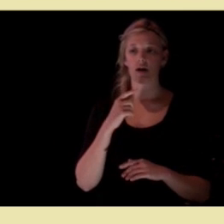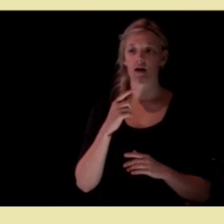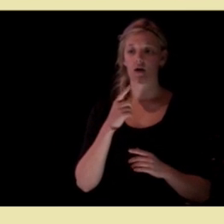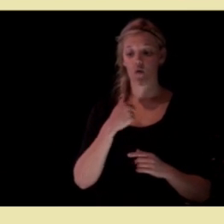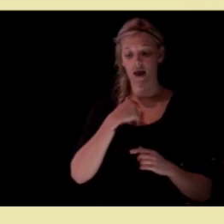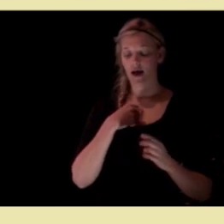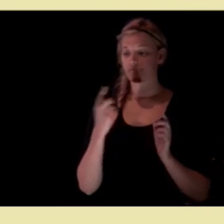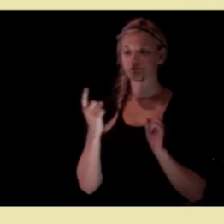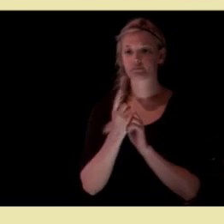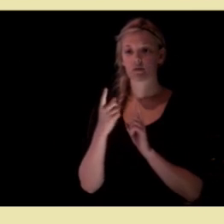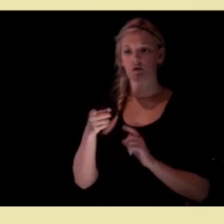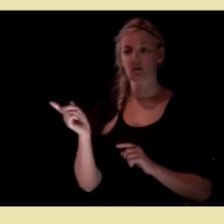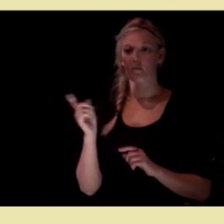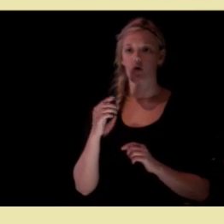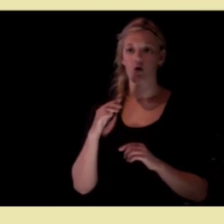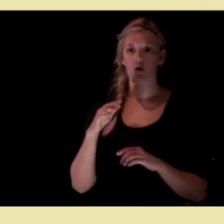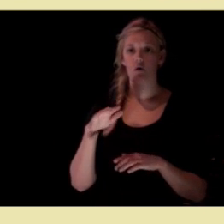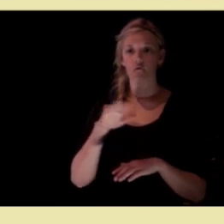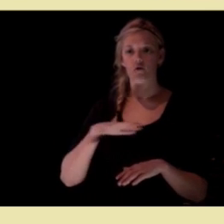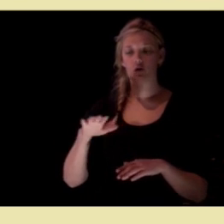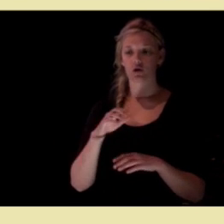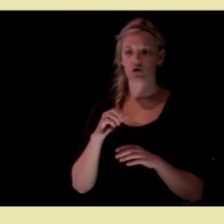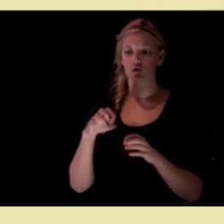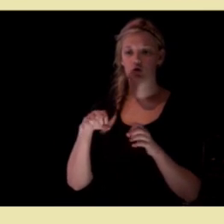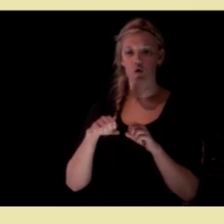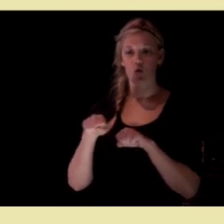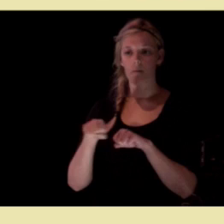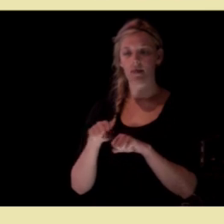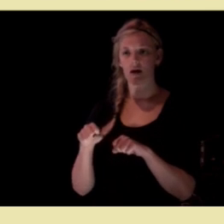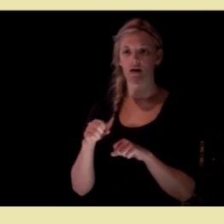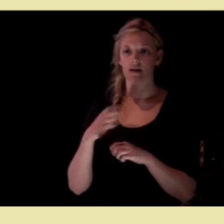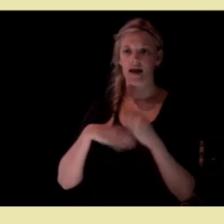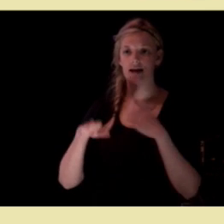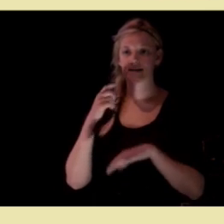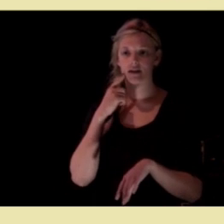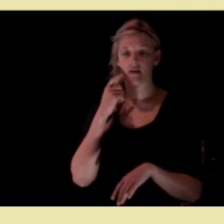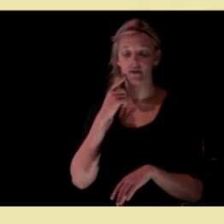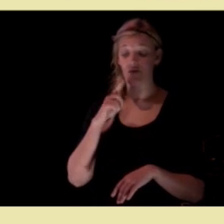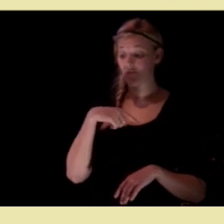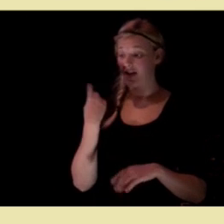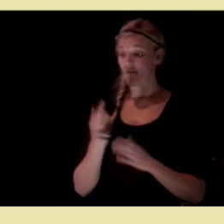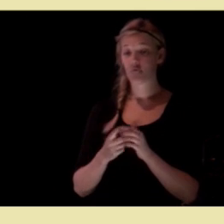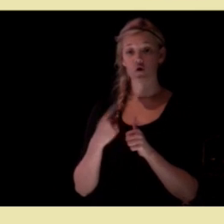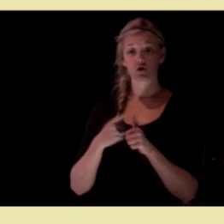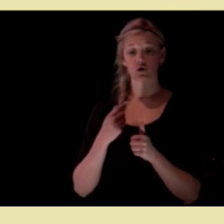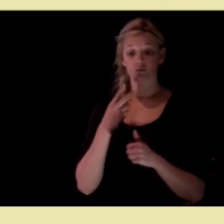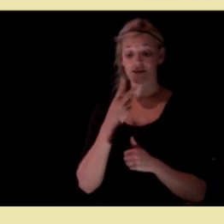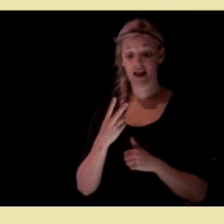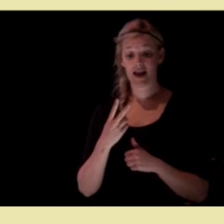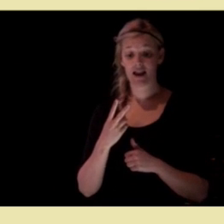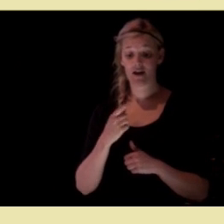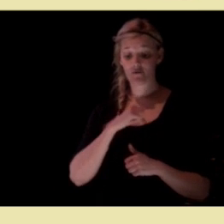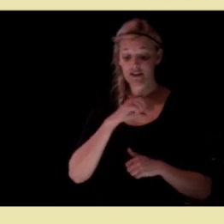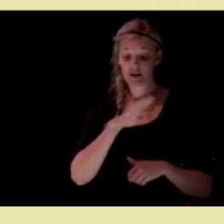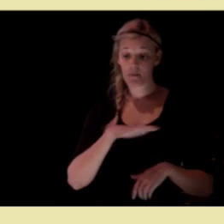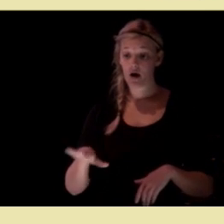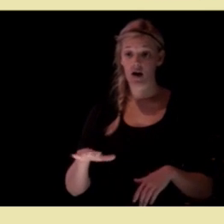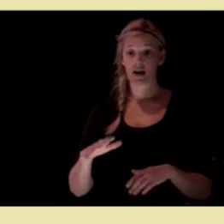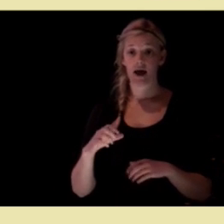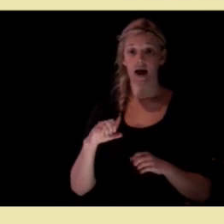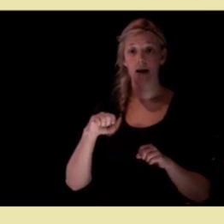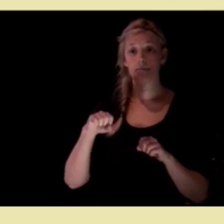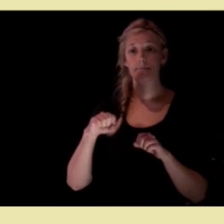jeg møtte dem på en fylkeskommunalt tannhelseklinikk, sa at vi er noen av de første som oppdager hvis et barn er